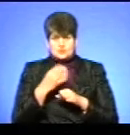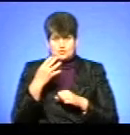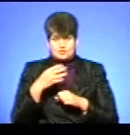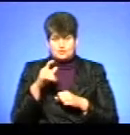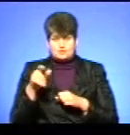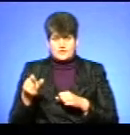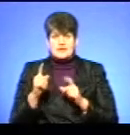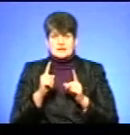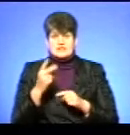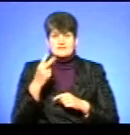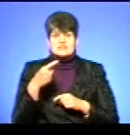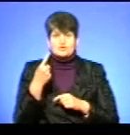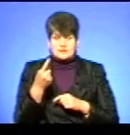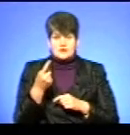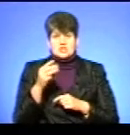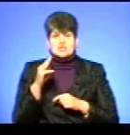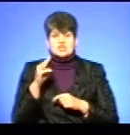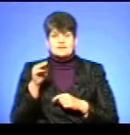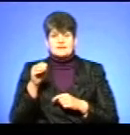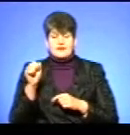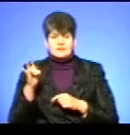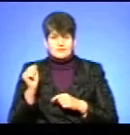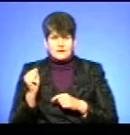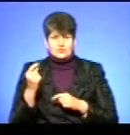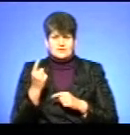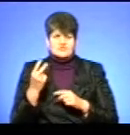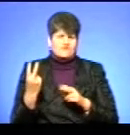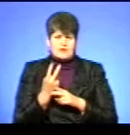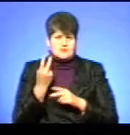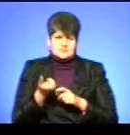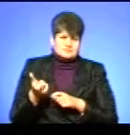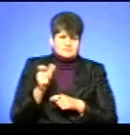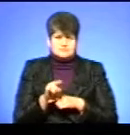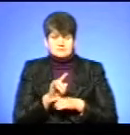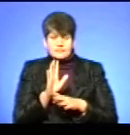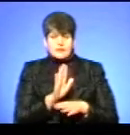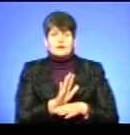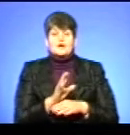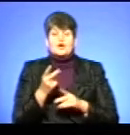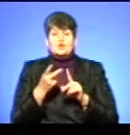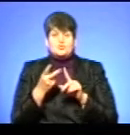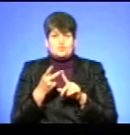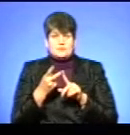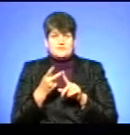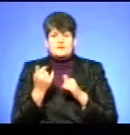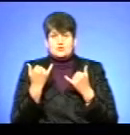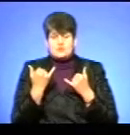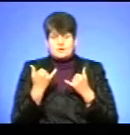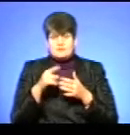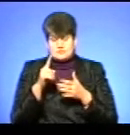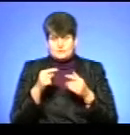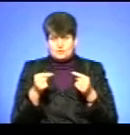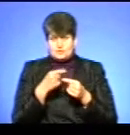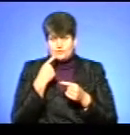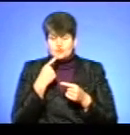21 штатна одиниця. Це перше, а на 40 ж ніяк, це вдвічі ви перебільшуєте. Друга позиція. Ви сьогодні впевнені, що в